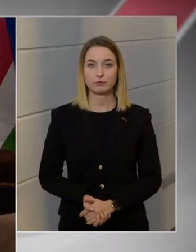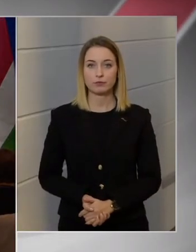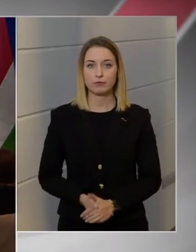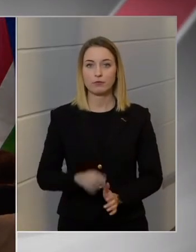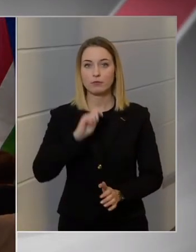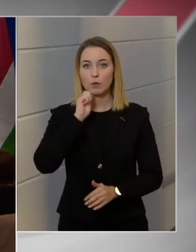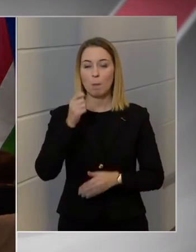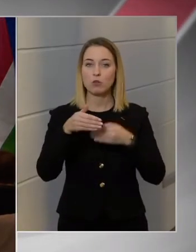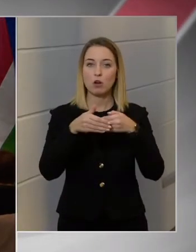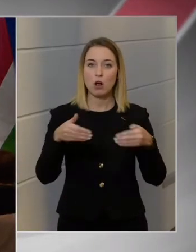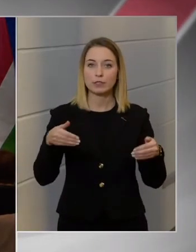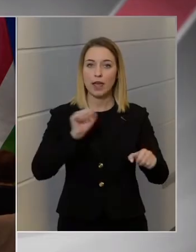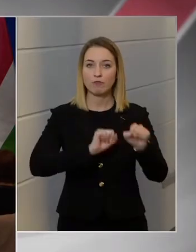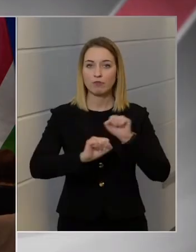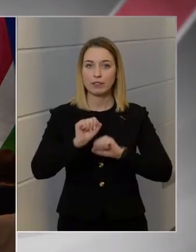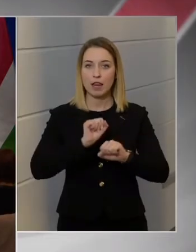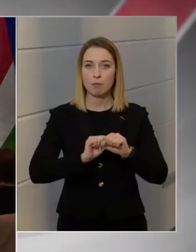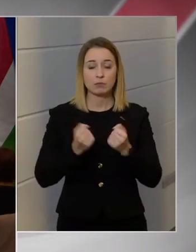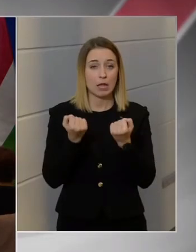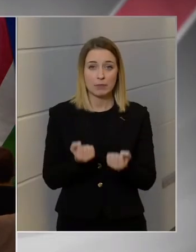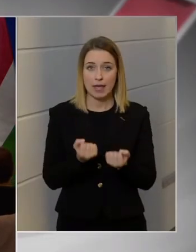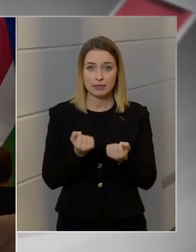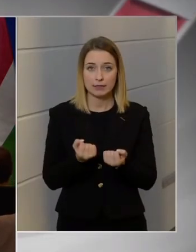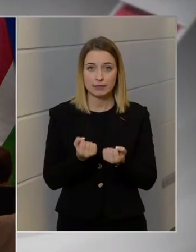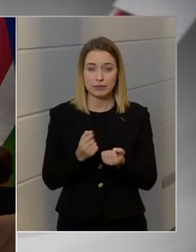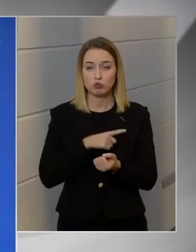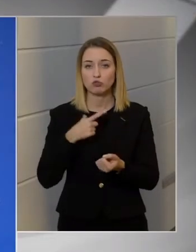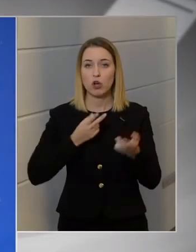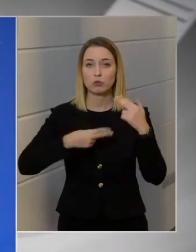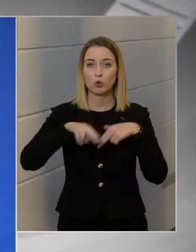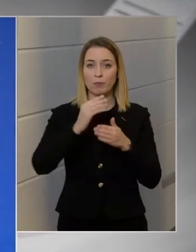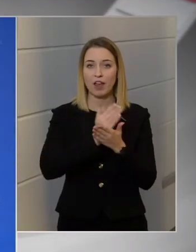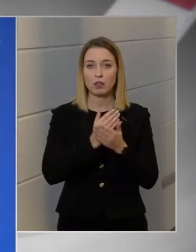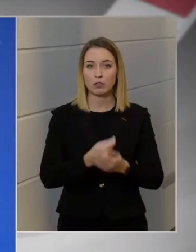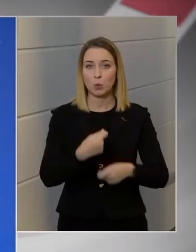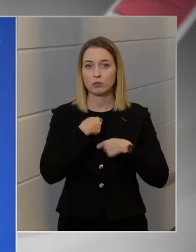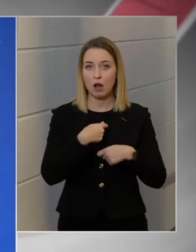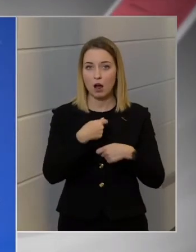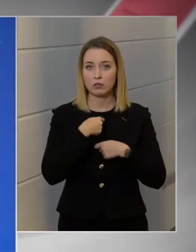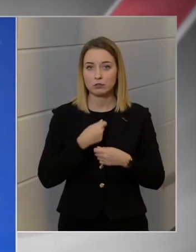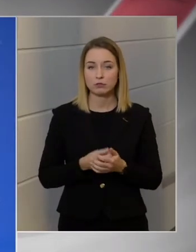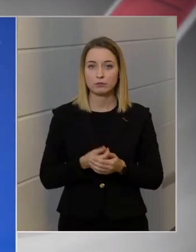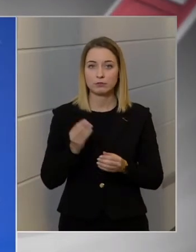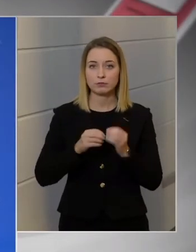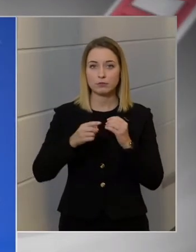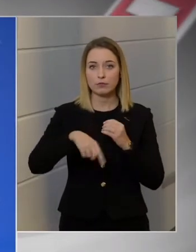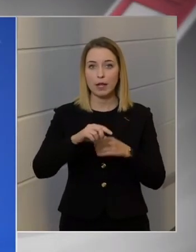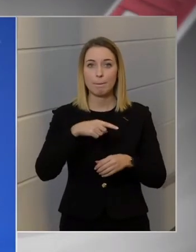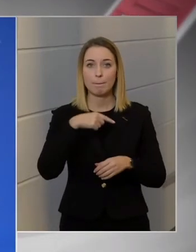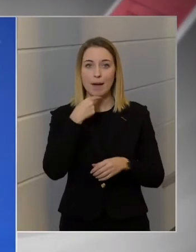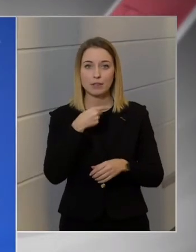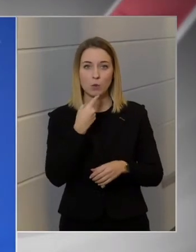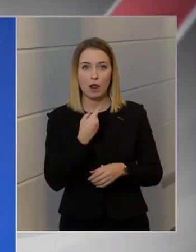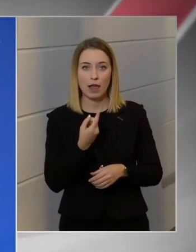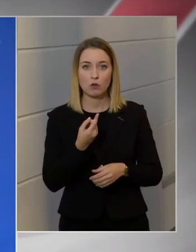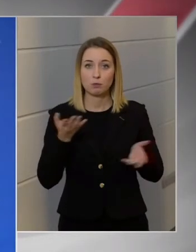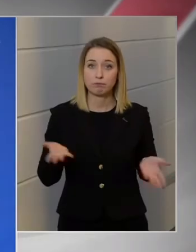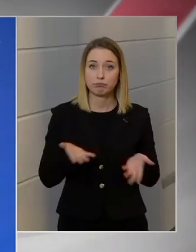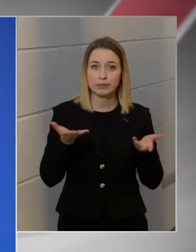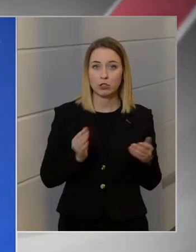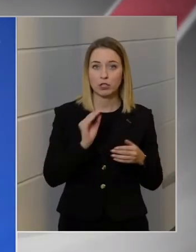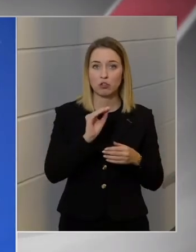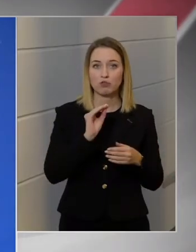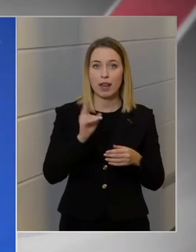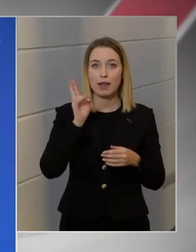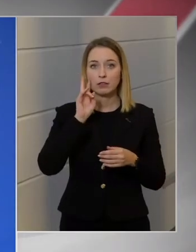A magyar határvédelmet nem nehezíti meg, hanem több feladatot ad nekünk, mert ezek a megszólalások biztatást jelentenek